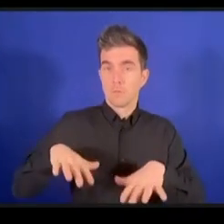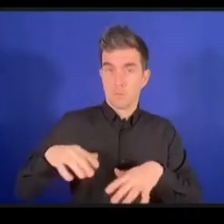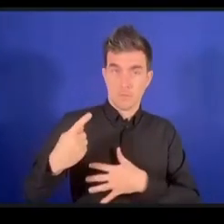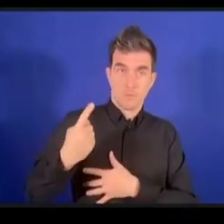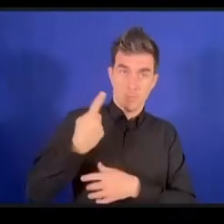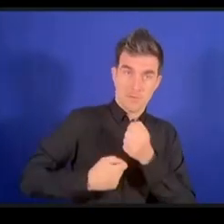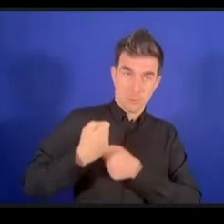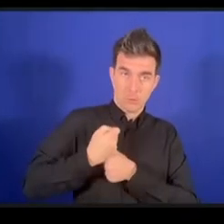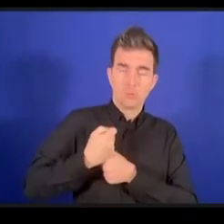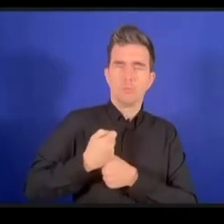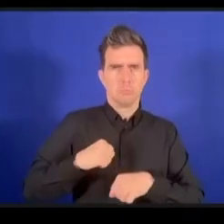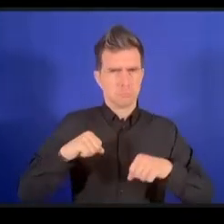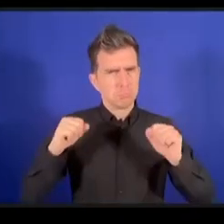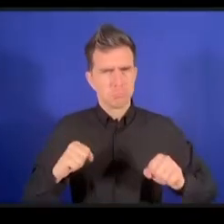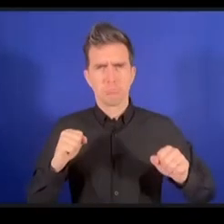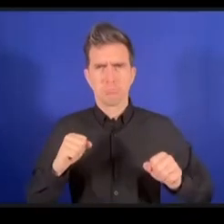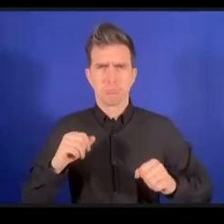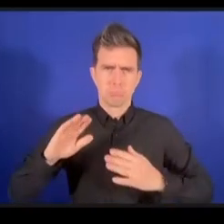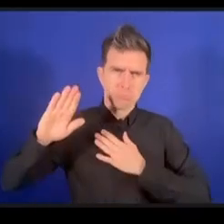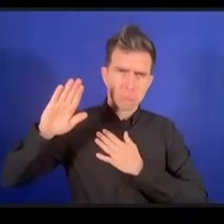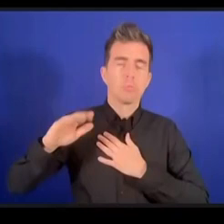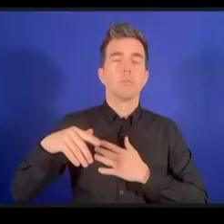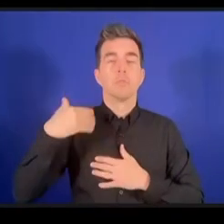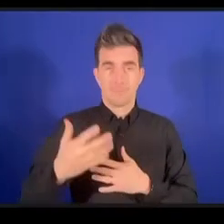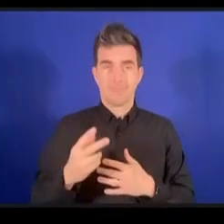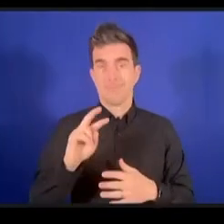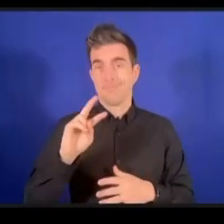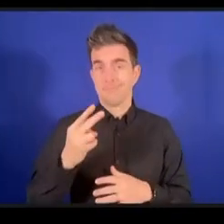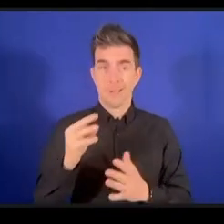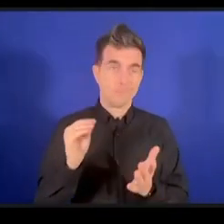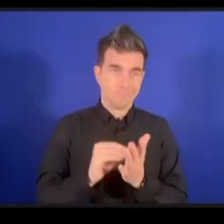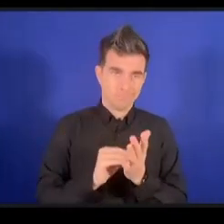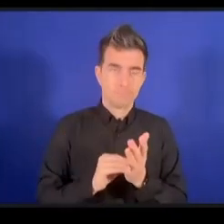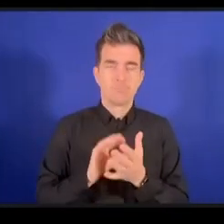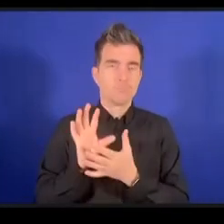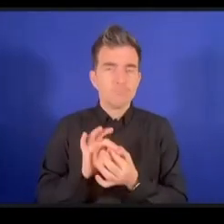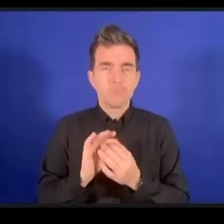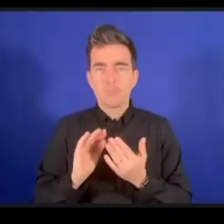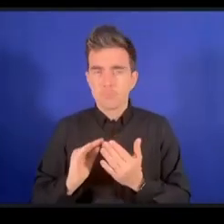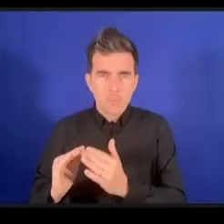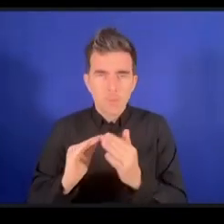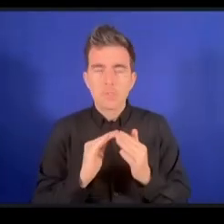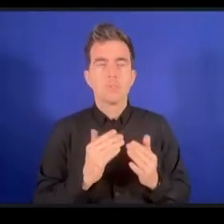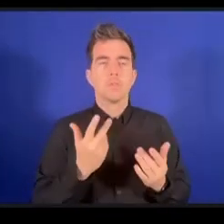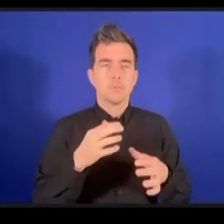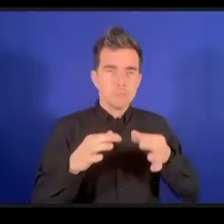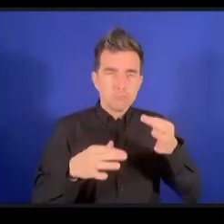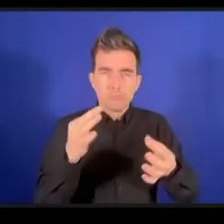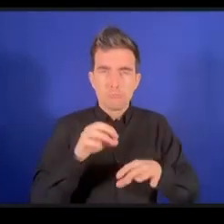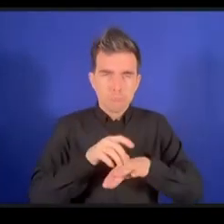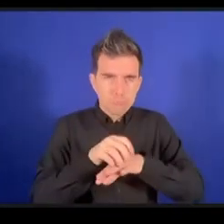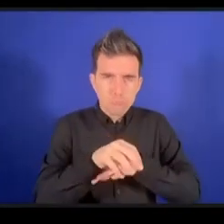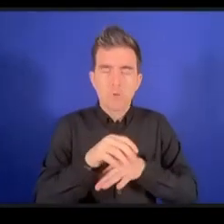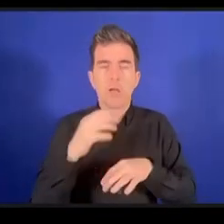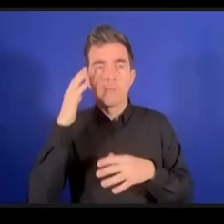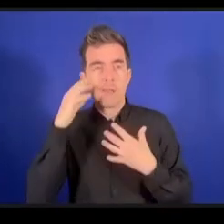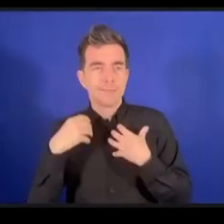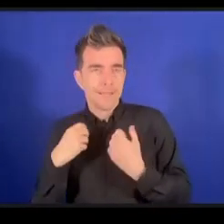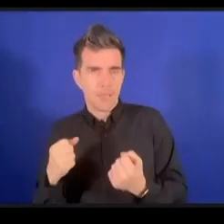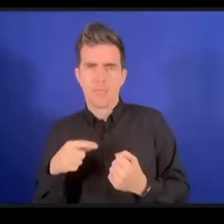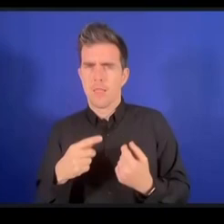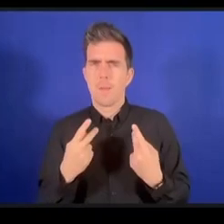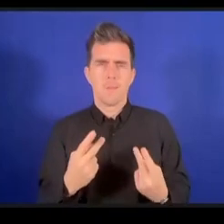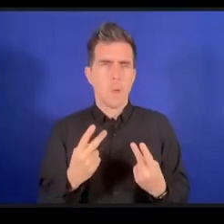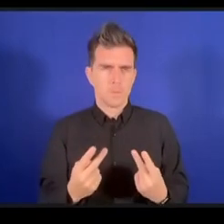العقلية وطبعا هذا مهم لأننا لا نريد للنمو أن لا يأخذ